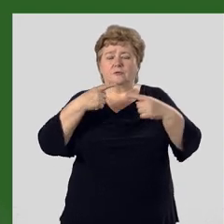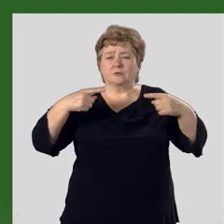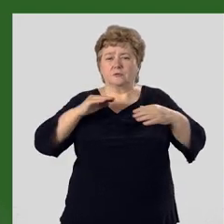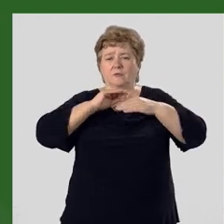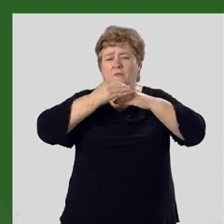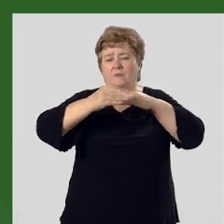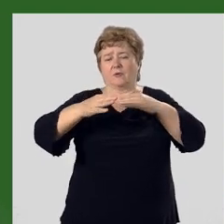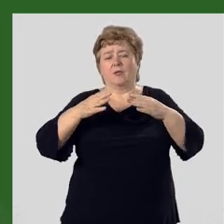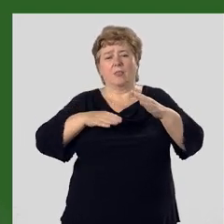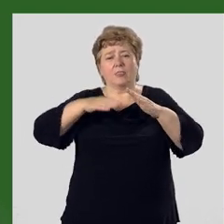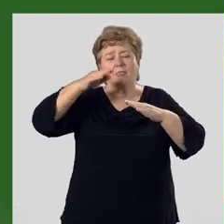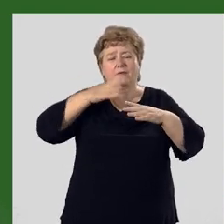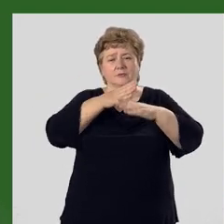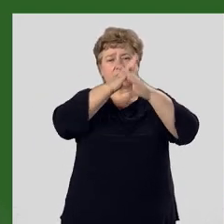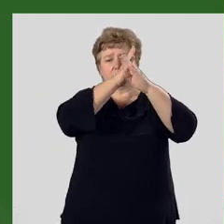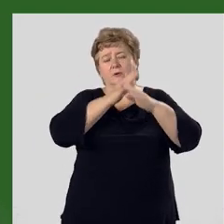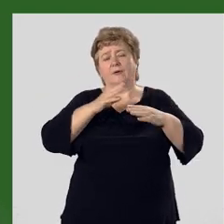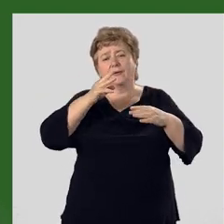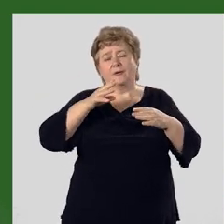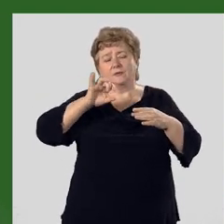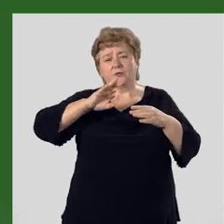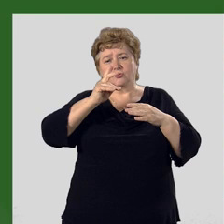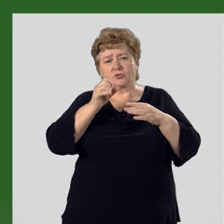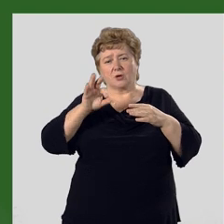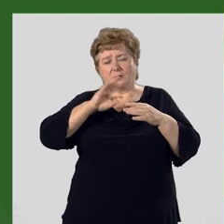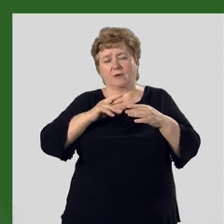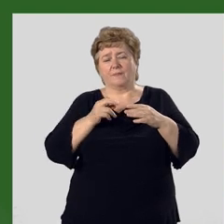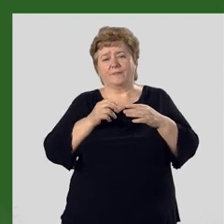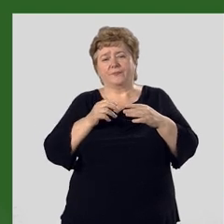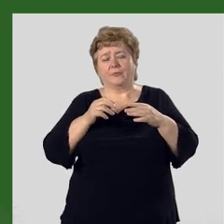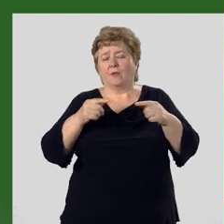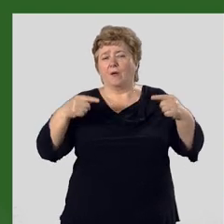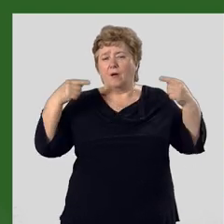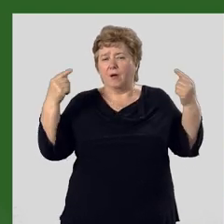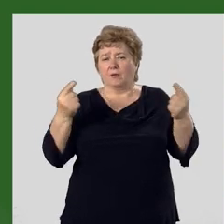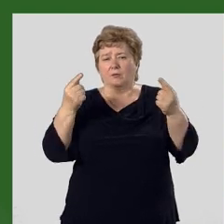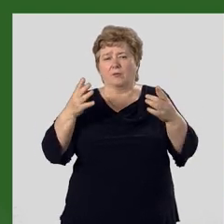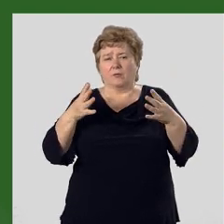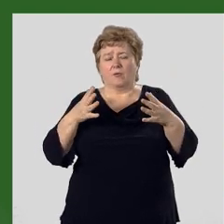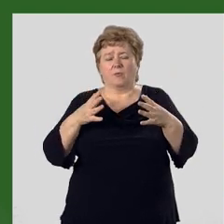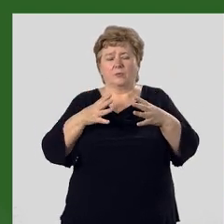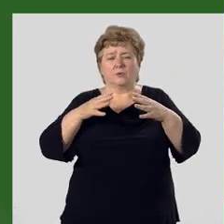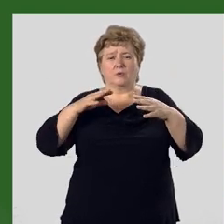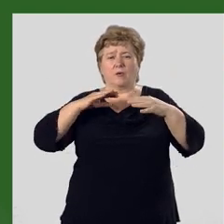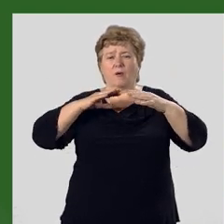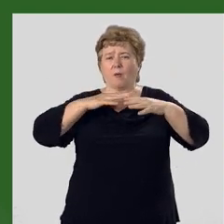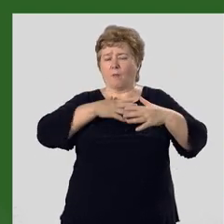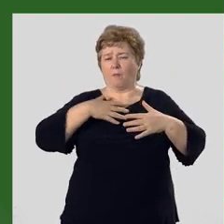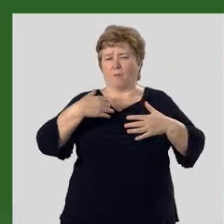рельефа на высокогорьях Тиньшаня. Огромные движущие массы льда